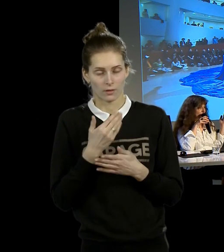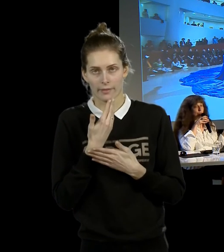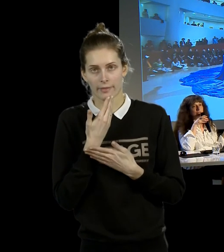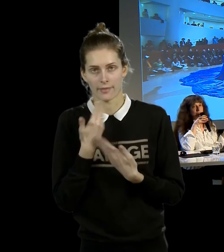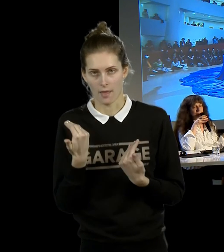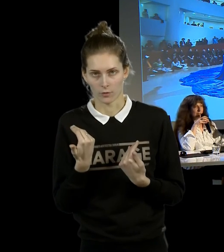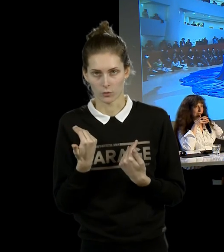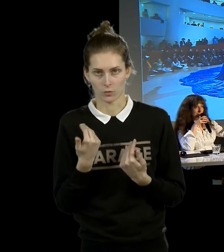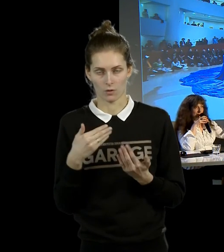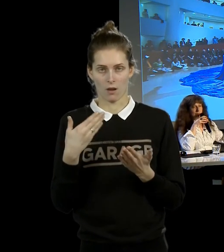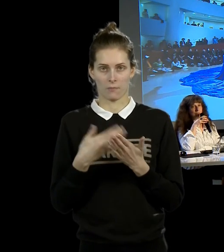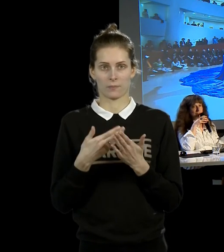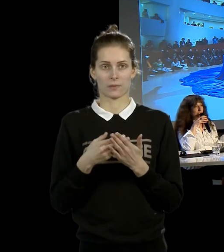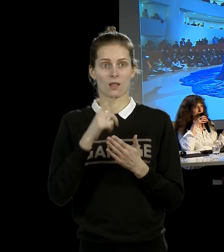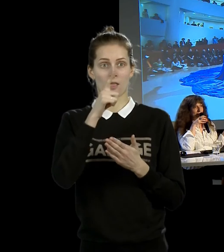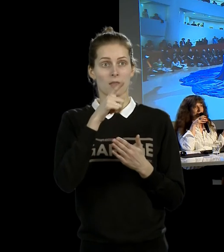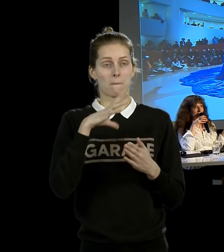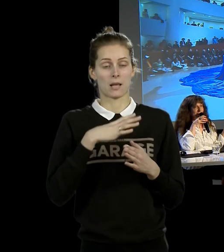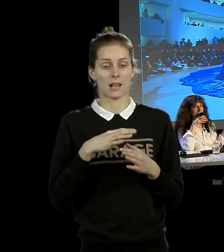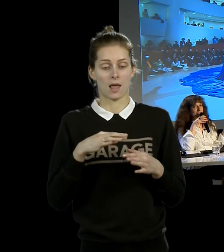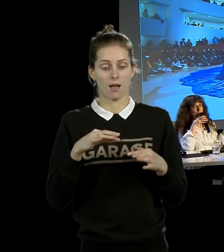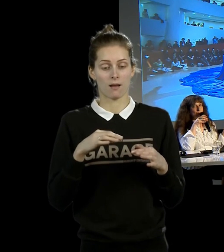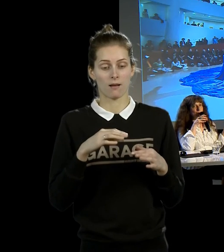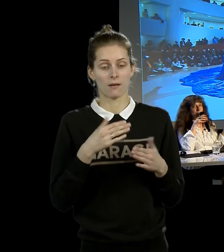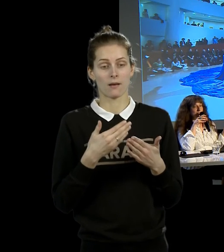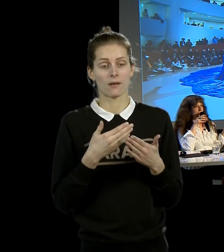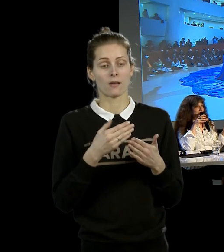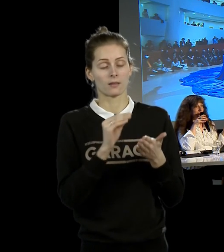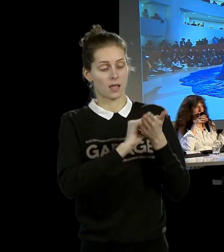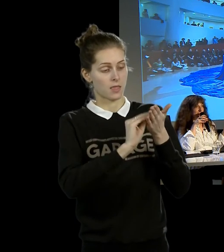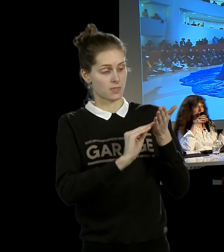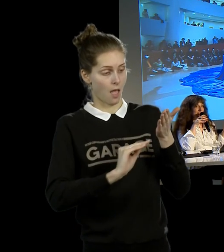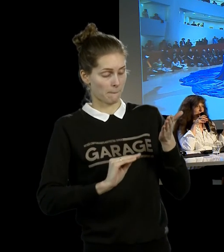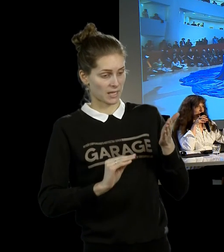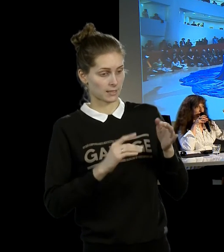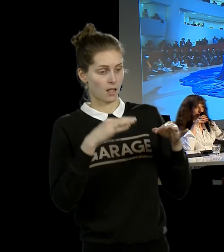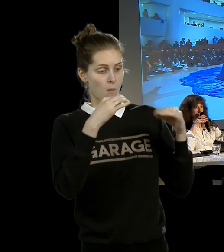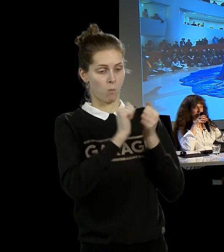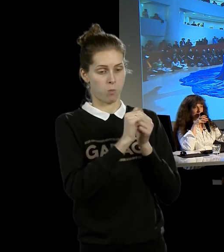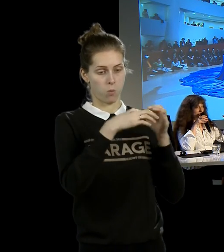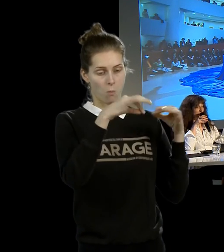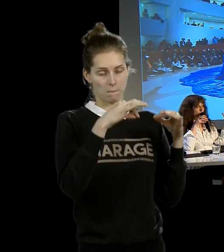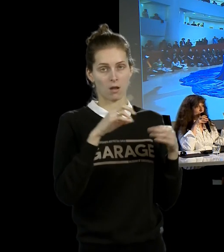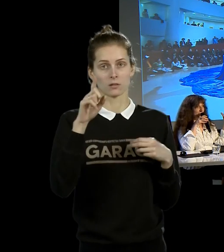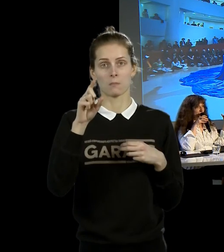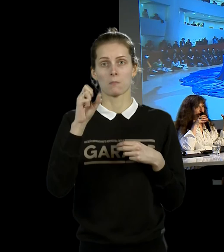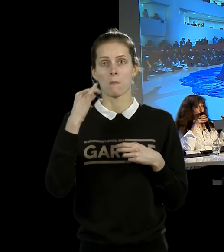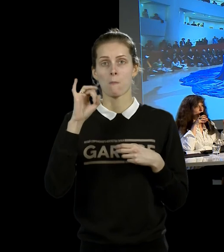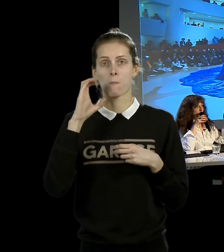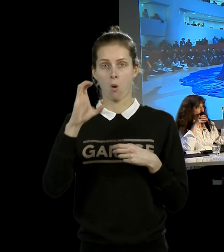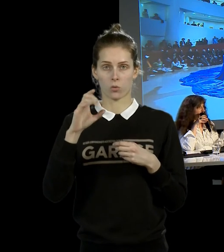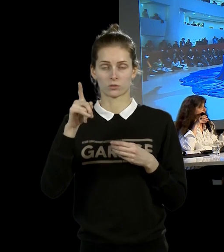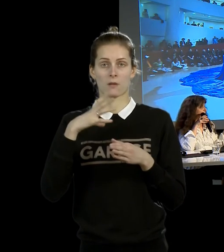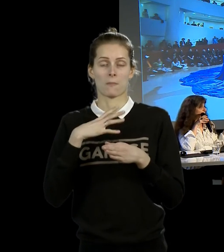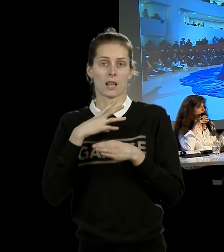Брюса Наумана это лист бумаги, это вообще текст. У Бойса это телезапись, от которой ничего не осталось.